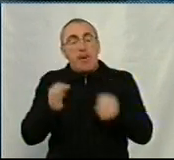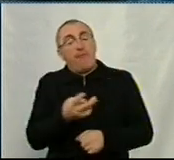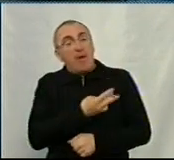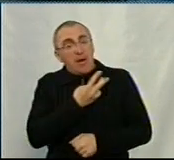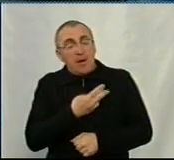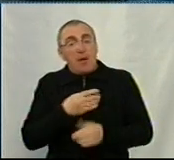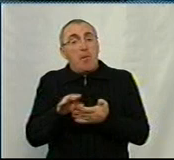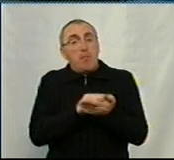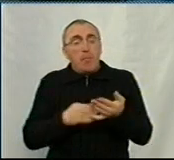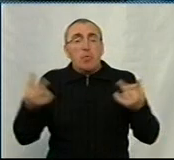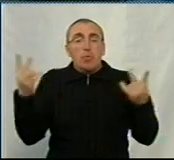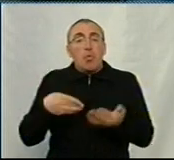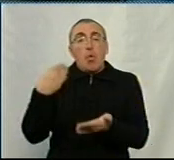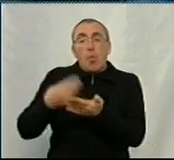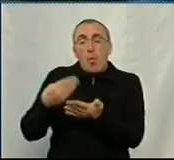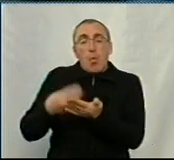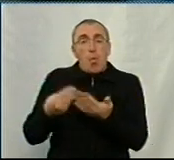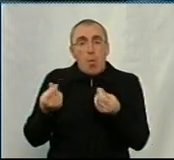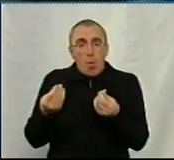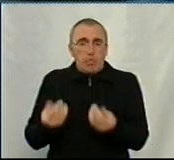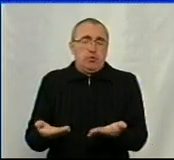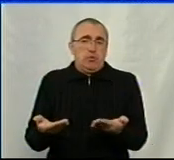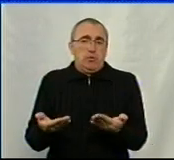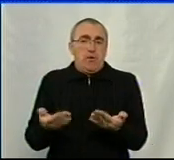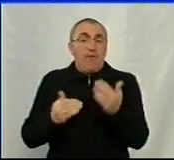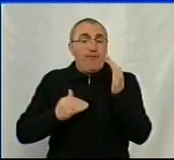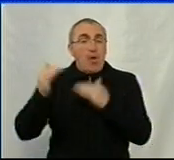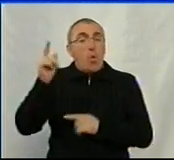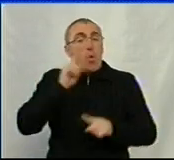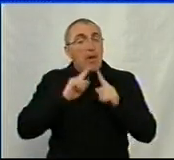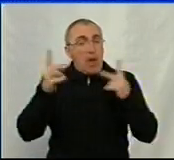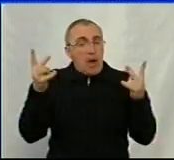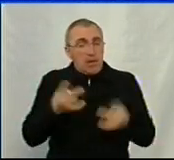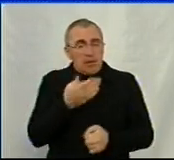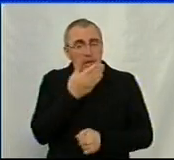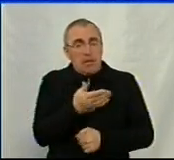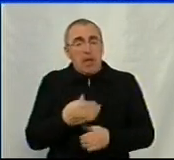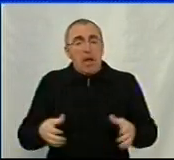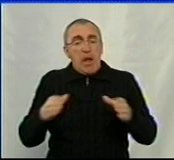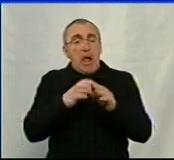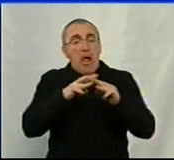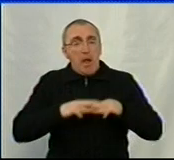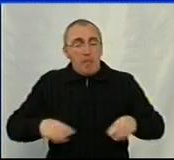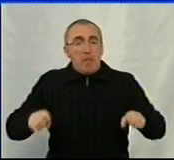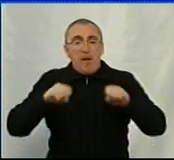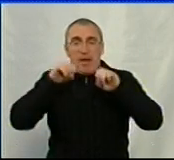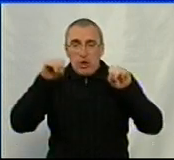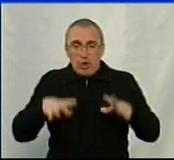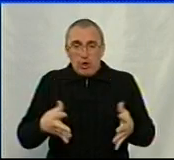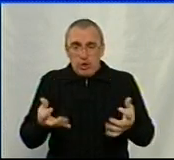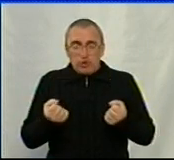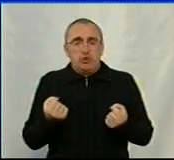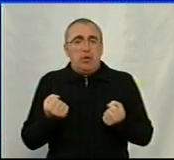Але, повторюсь, для цього треба кошти. Для цього треба, щоб Верховна Рада, Кабмін прийняли певні рішення,